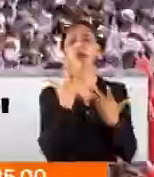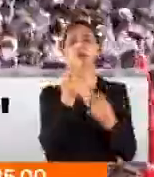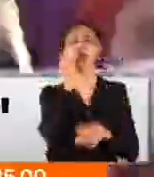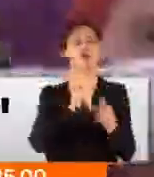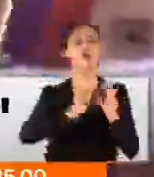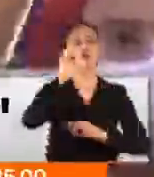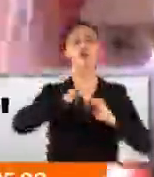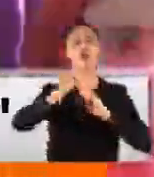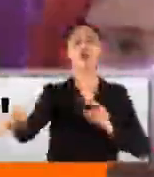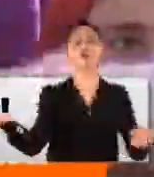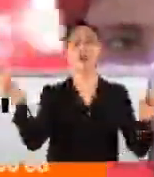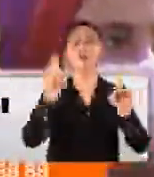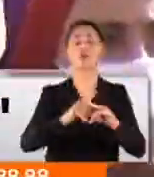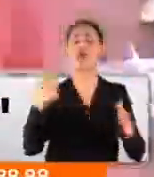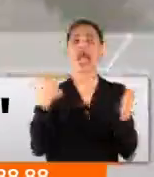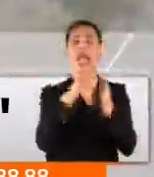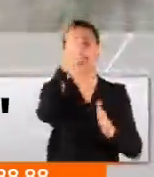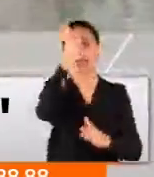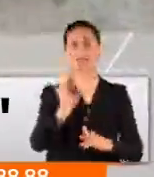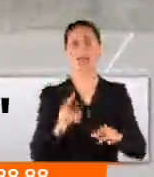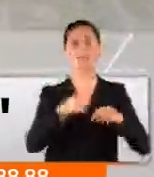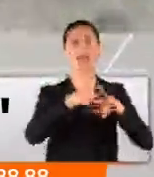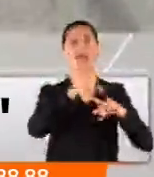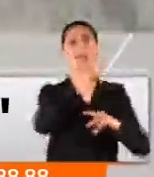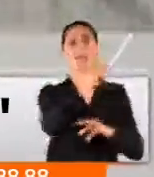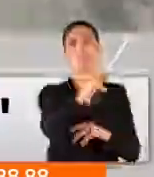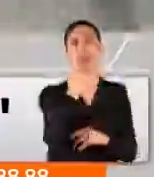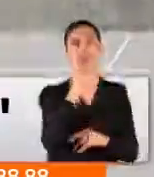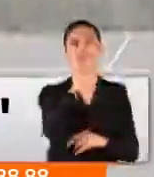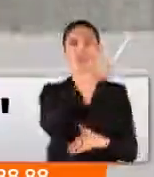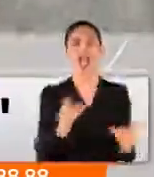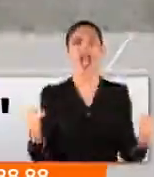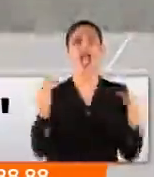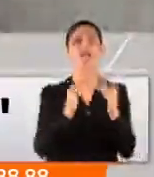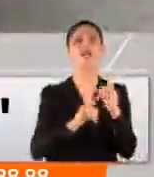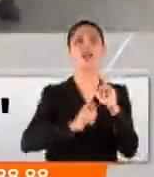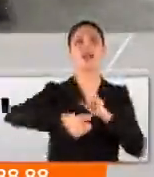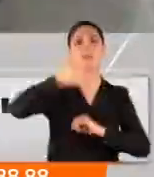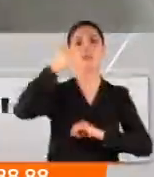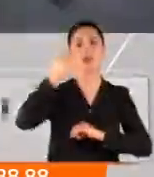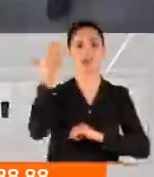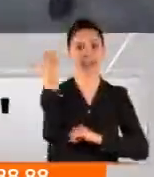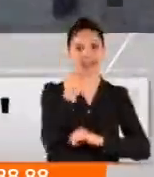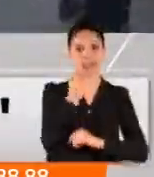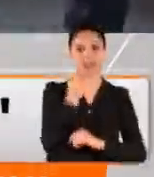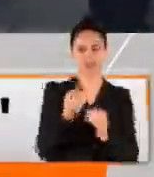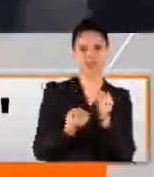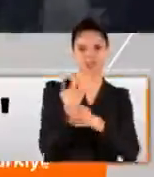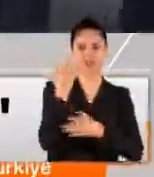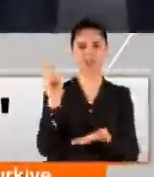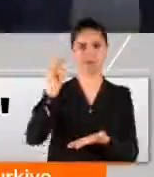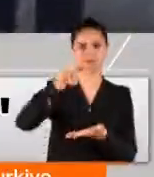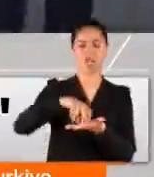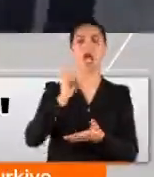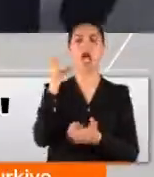seslendi. Hedefinde HDP vardı. Bunların eş genel başkanı geçenlerde çıkmış, AK Parti